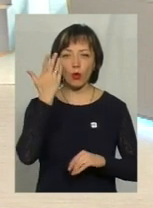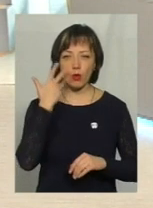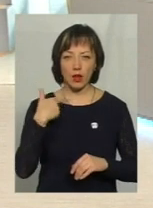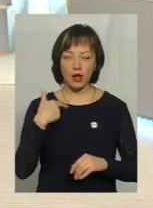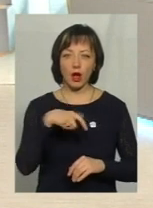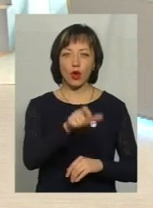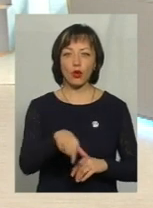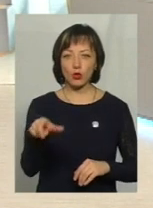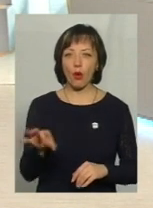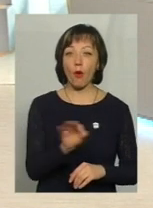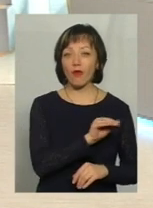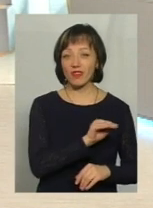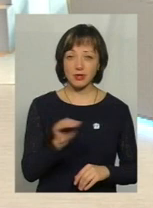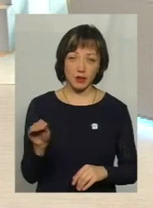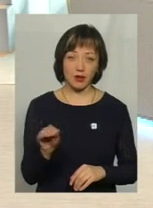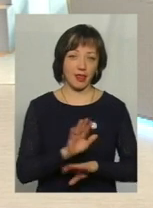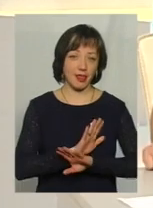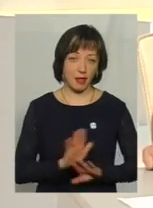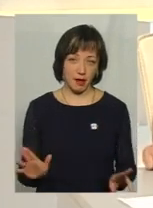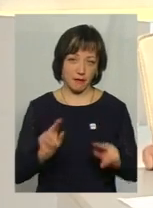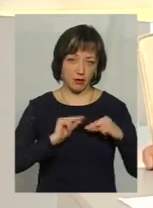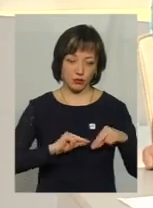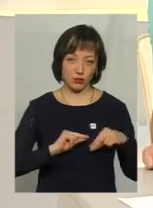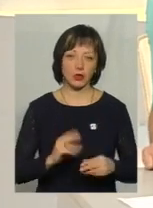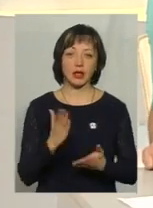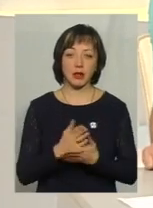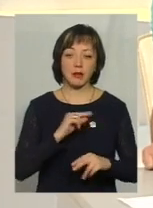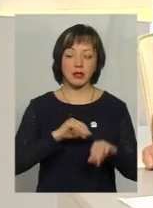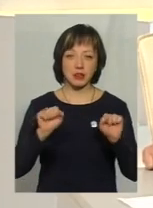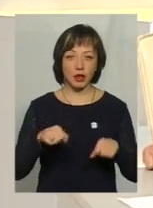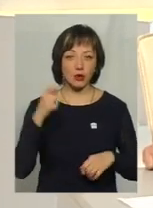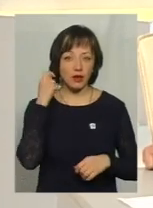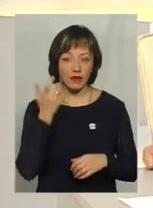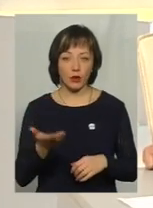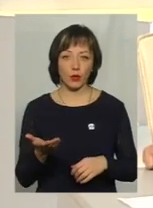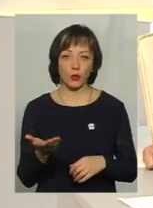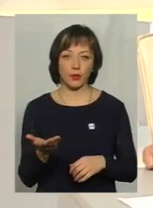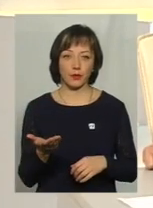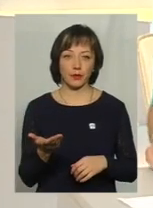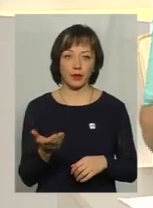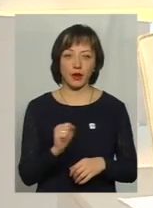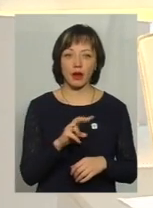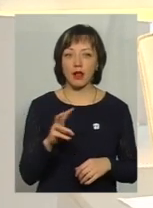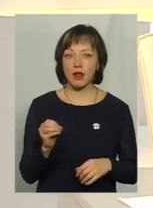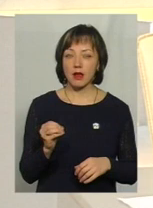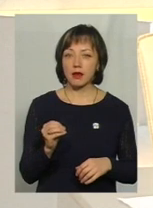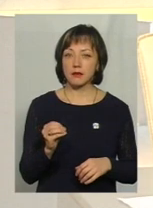люди офіційно не працюють, вони є працездатного віку, але